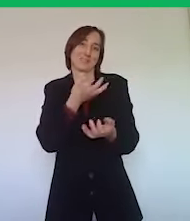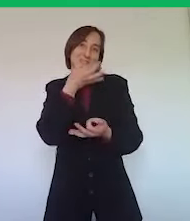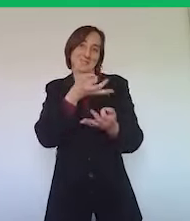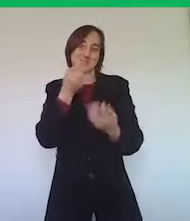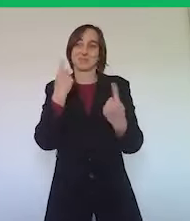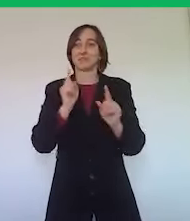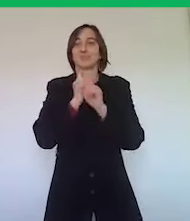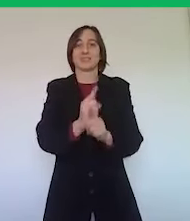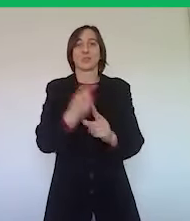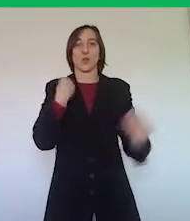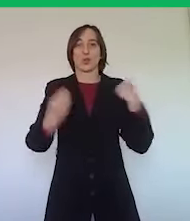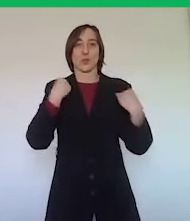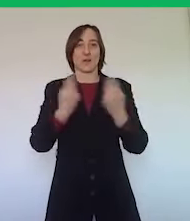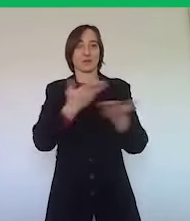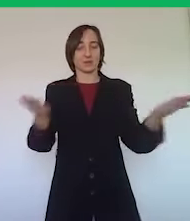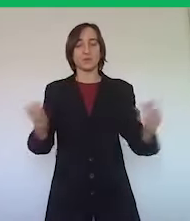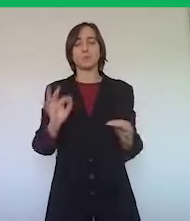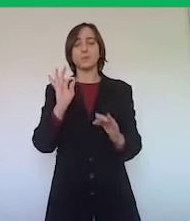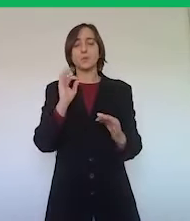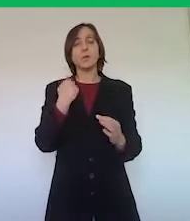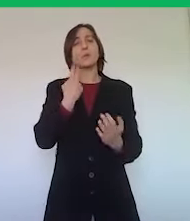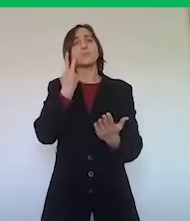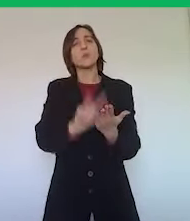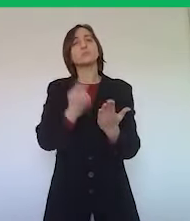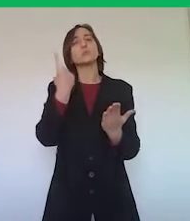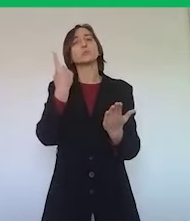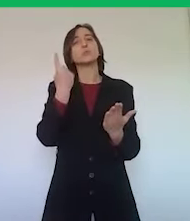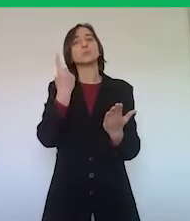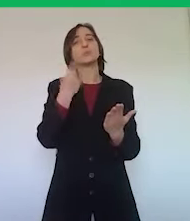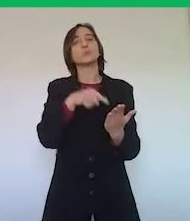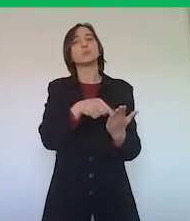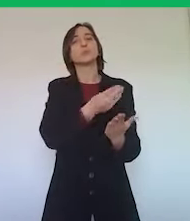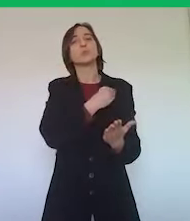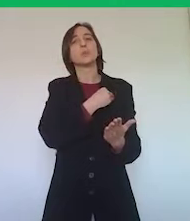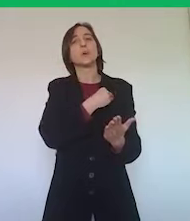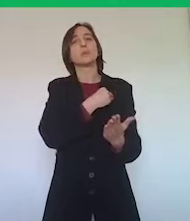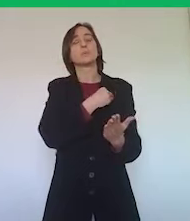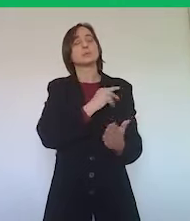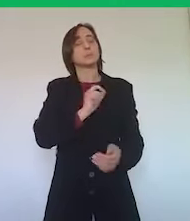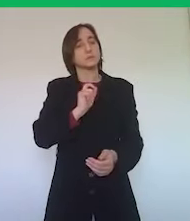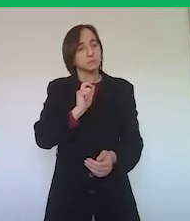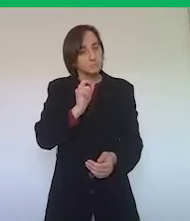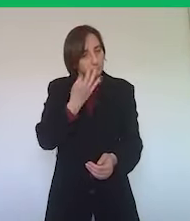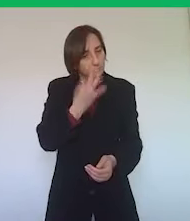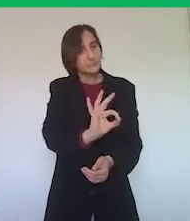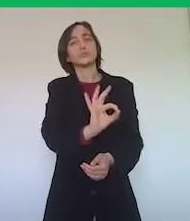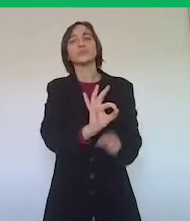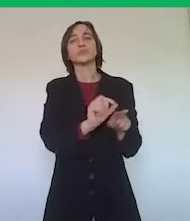risposte alle domande che mi sono state poste, ne ho vista una molto specifica